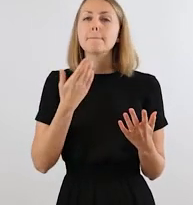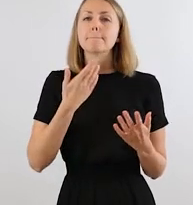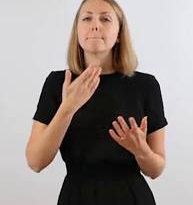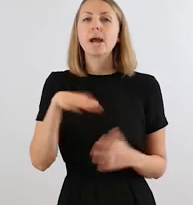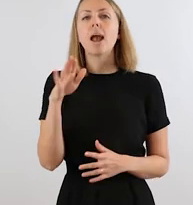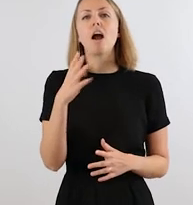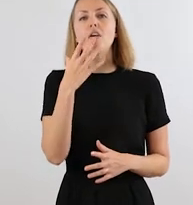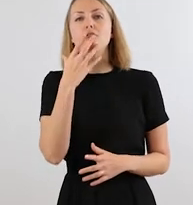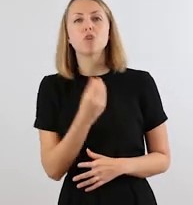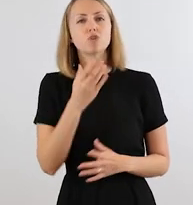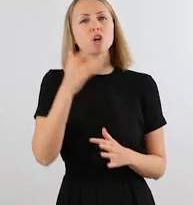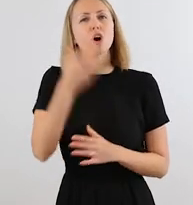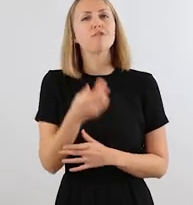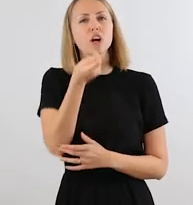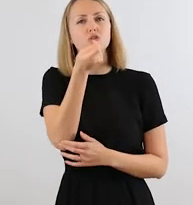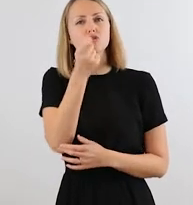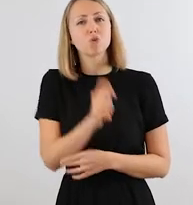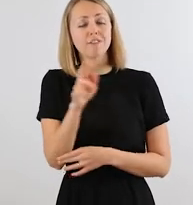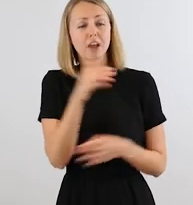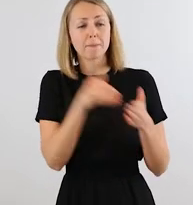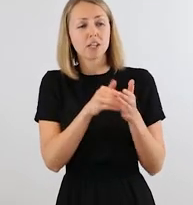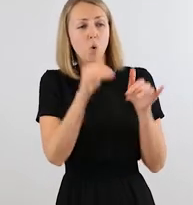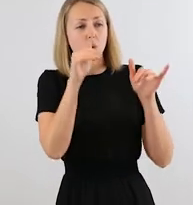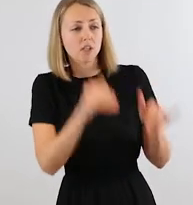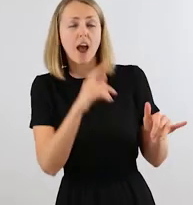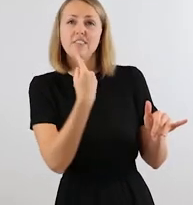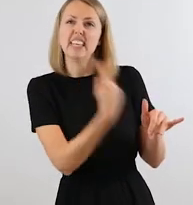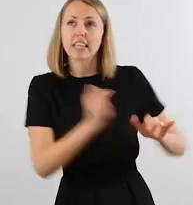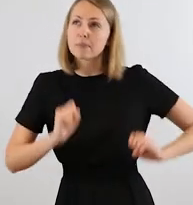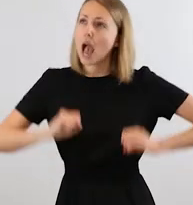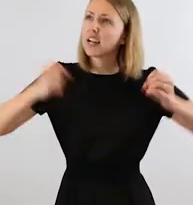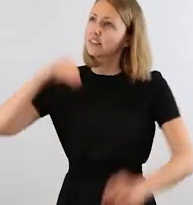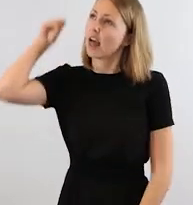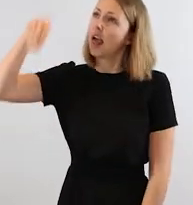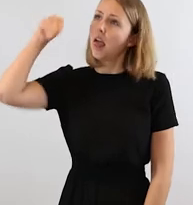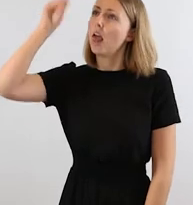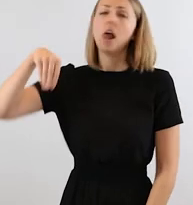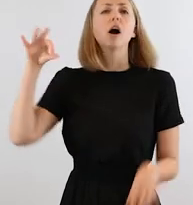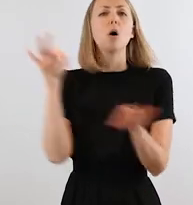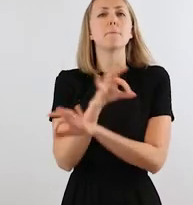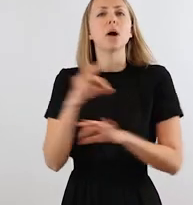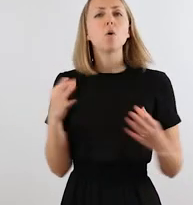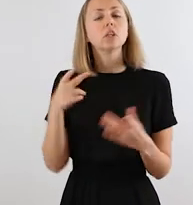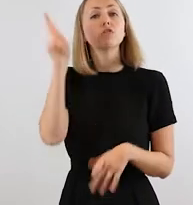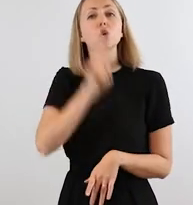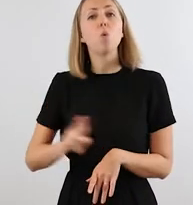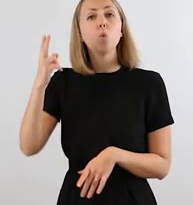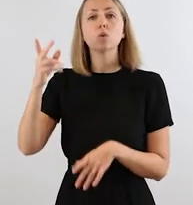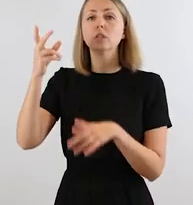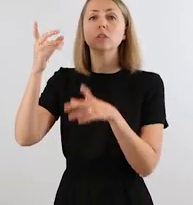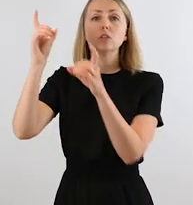dass es irgendwann soweit ist, dass die Studierenden mit Behinderung gar nicht mehr so viel selber sich ständig erklären,